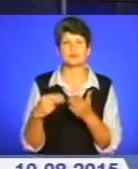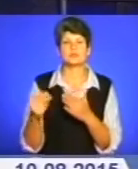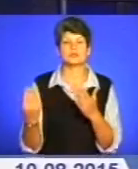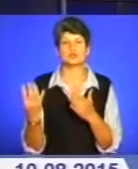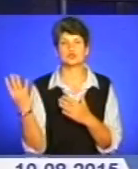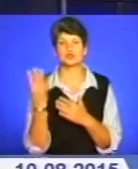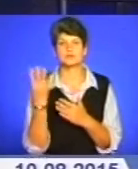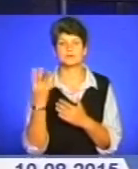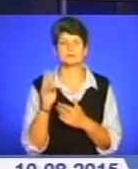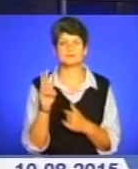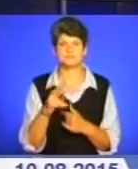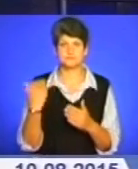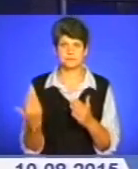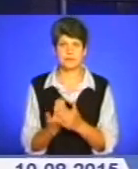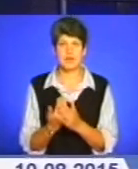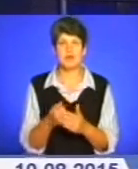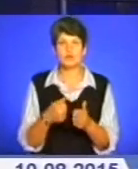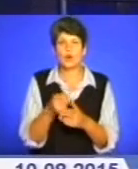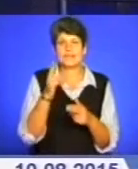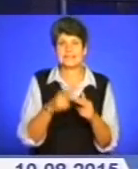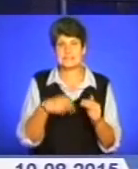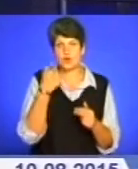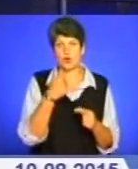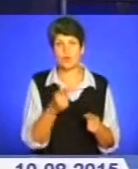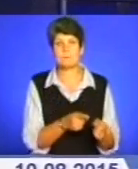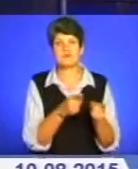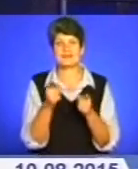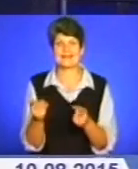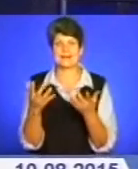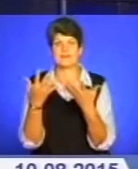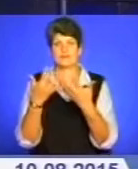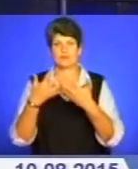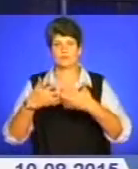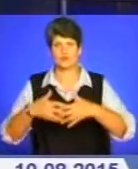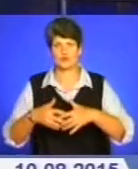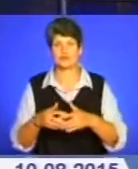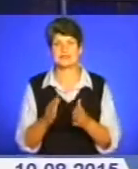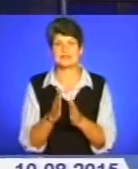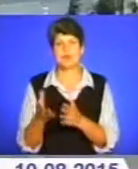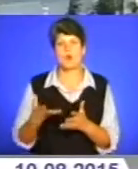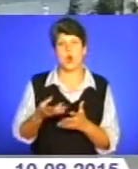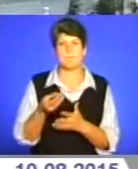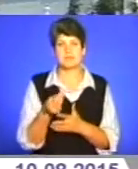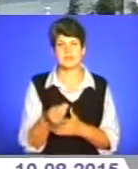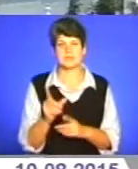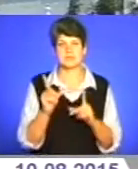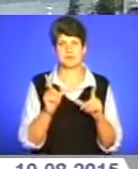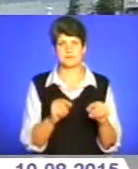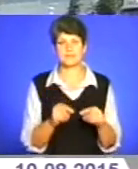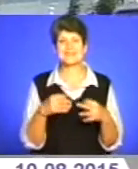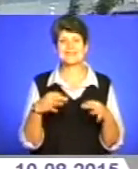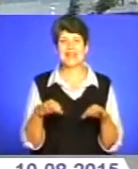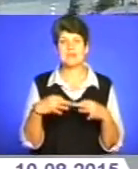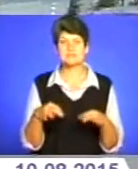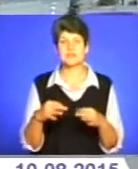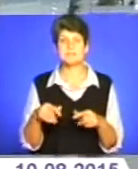європейського взірця. А до кінця року сподіваються перейти на автоматизовану систему оплати за проїзд. Транспортна мережа